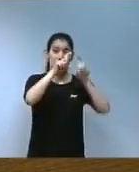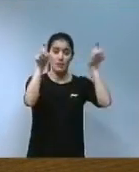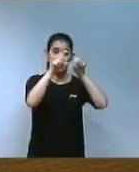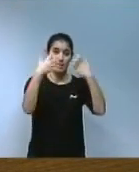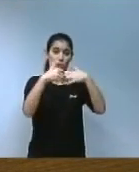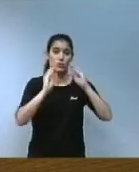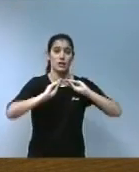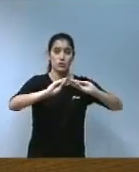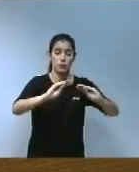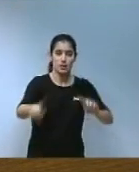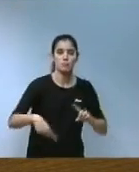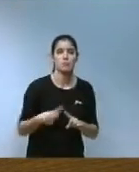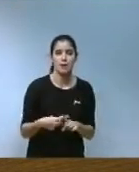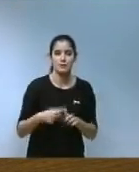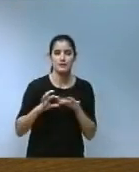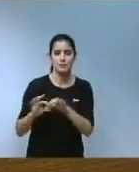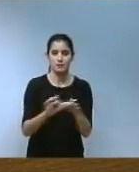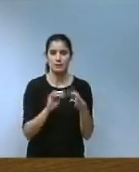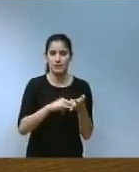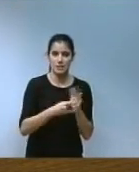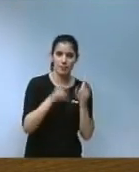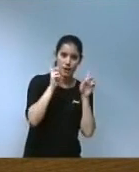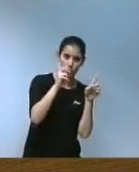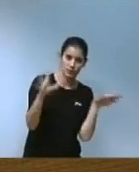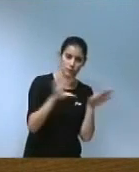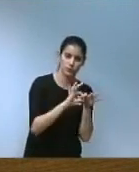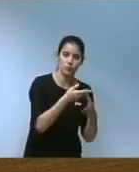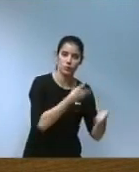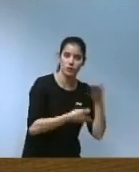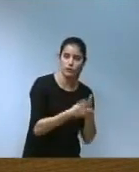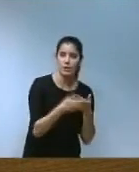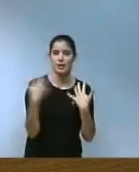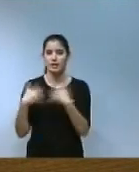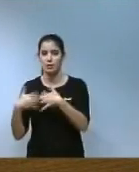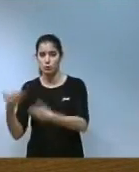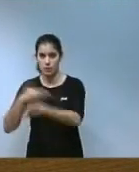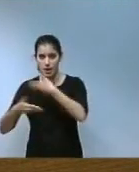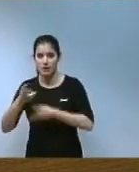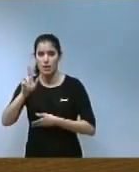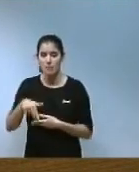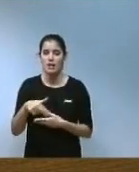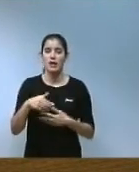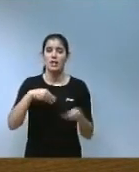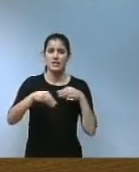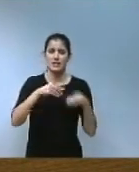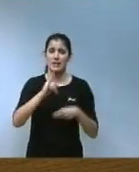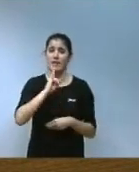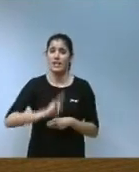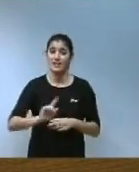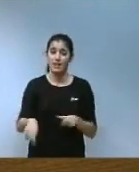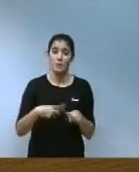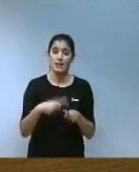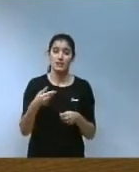així com la interrelació entre el sistema educatiu, ocupació i indústria, l'estratègia energètica i la